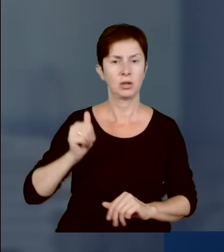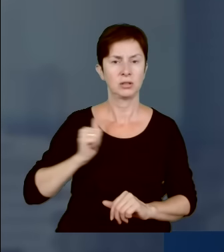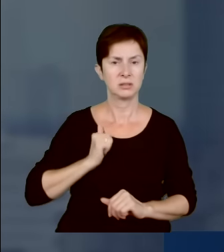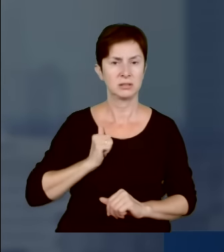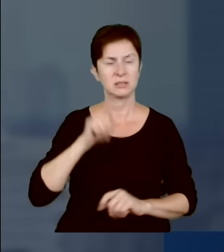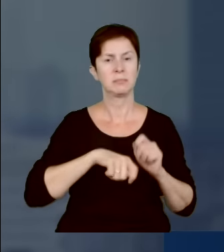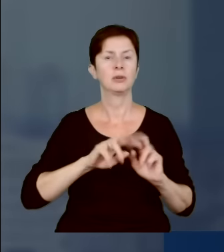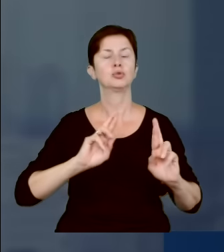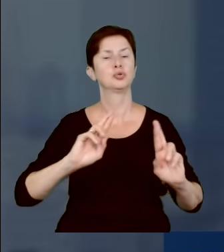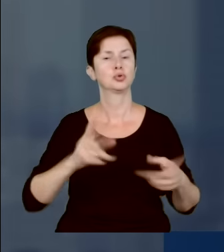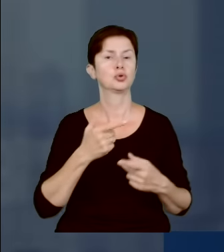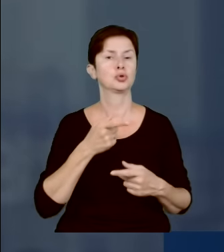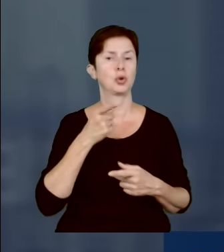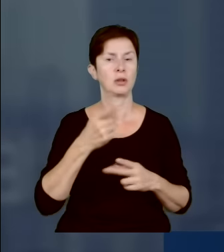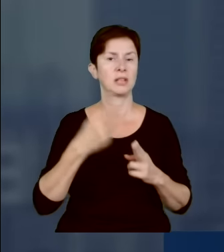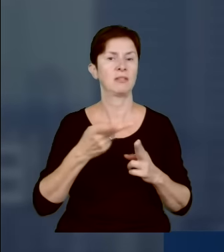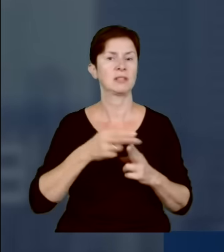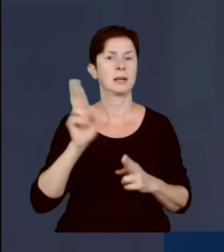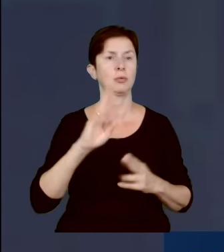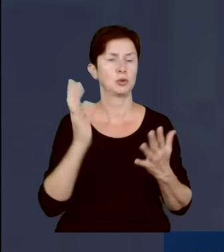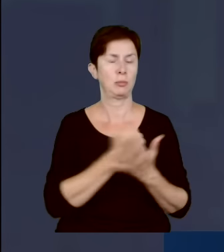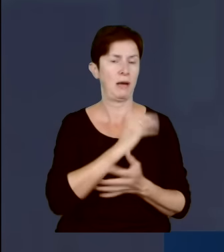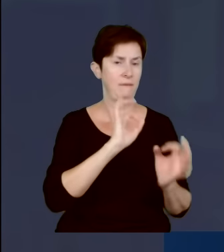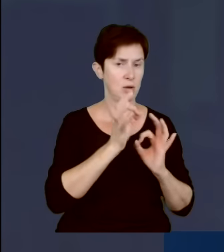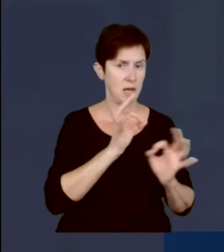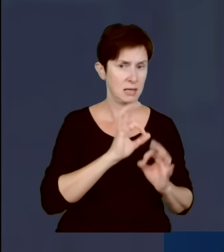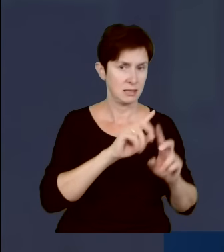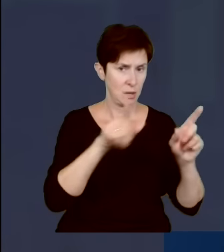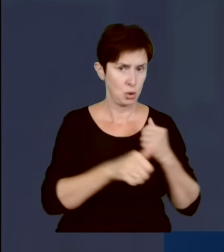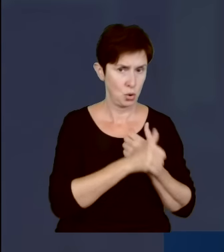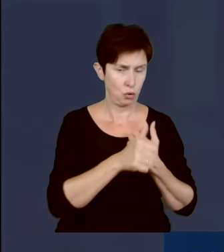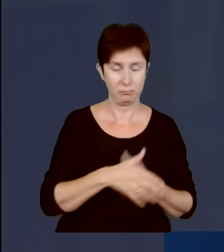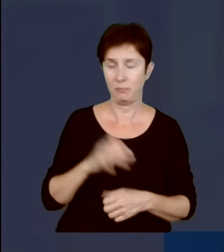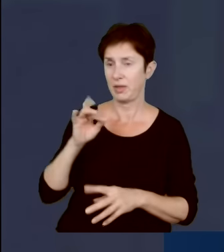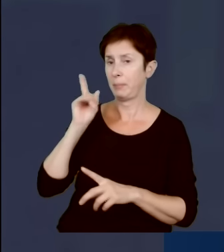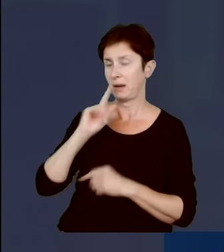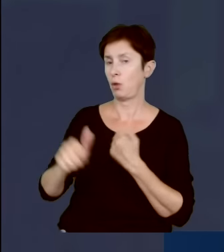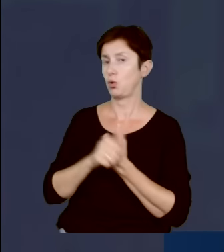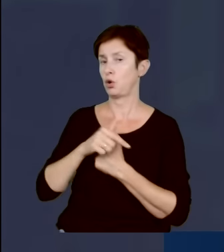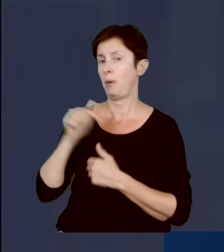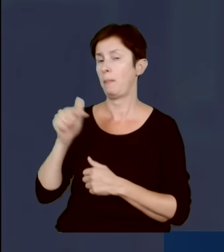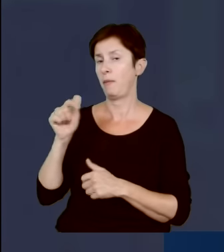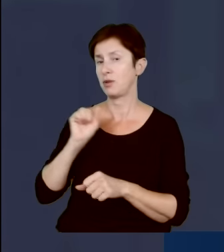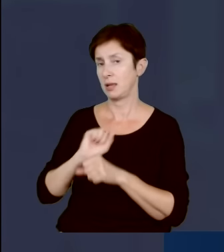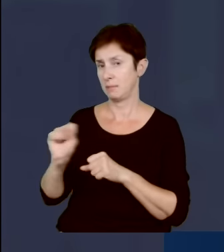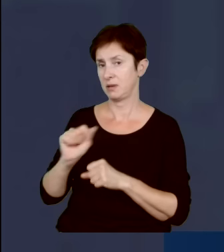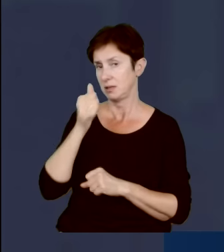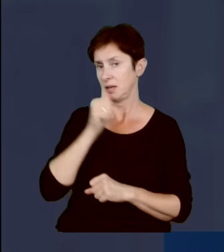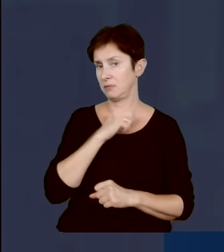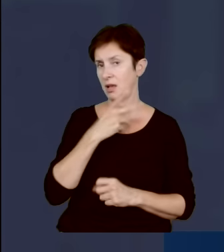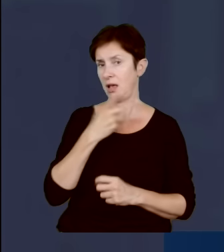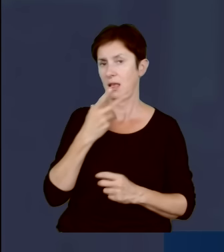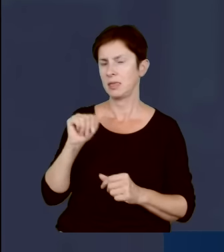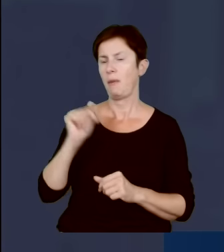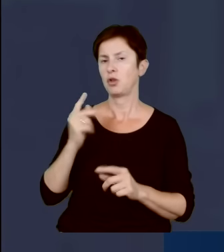tych informacji. Rzeczywiście, te informacje miały być skryte, miały być niedostępne opinii